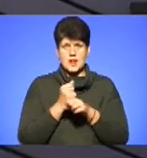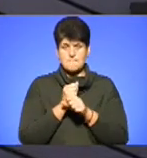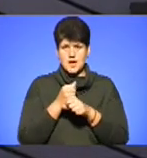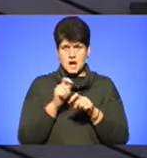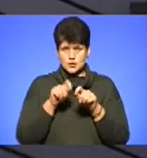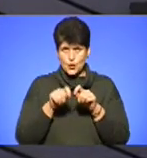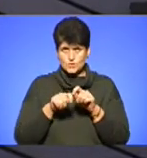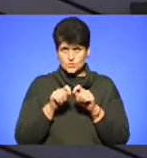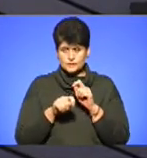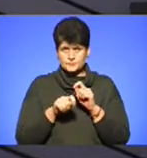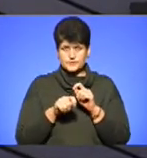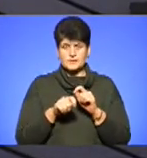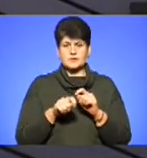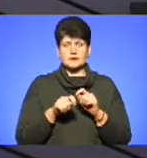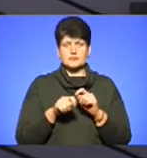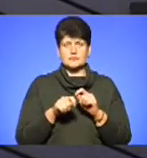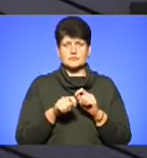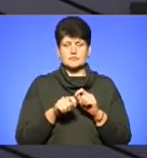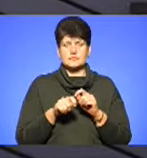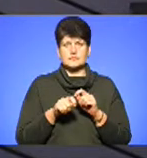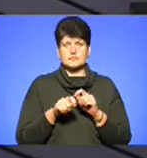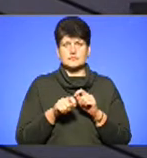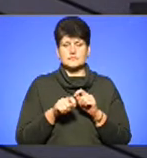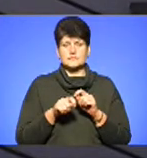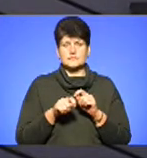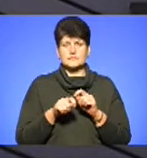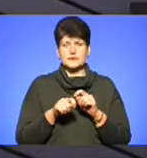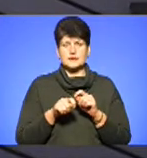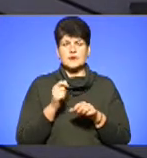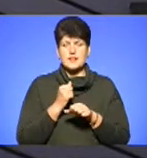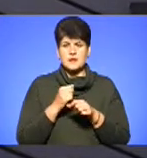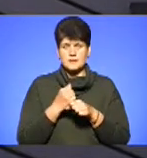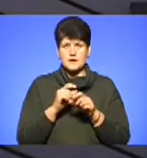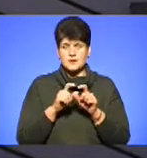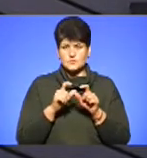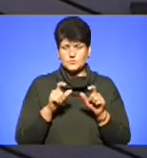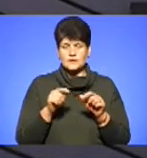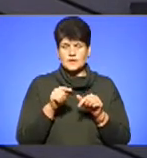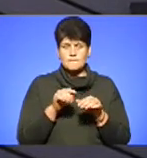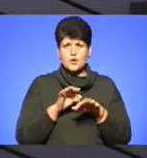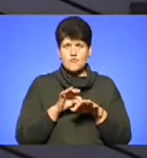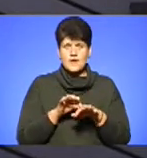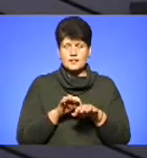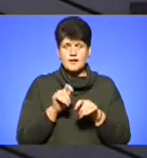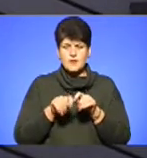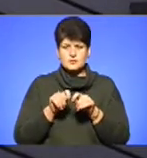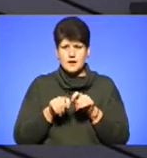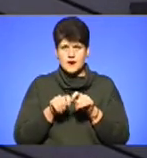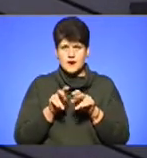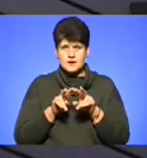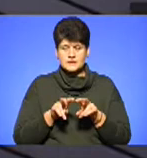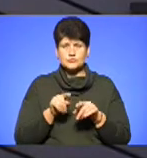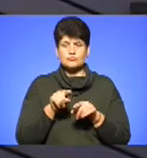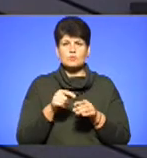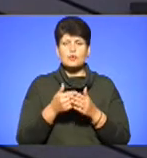фітосанітарну лабораторію, вони провели аналіз. То в зразку